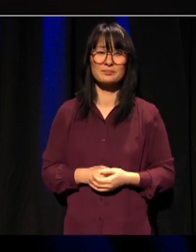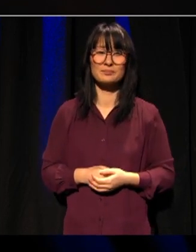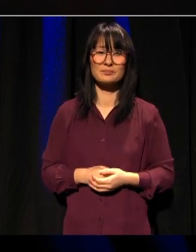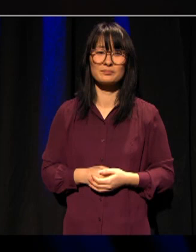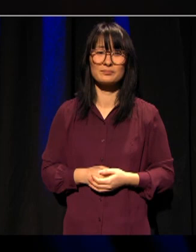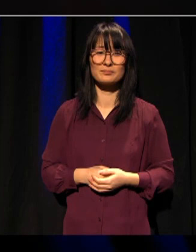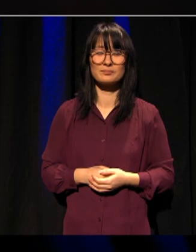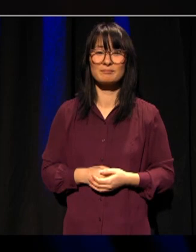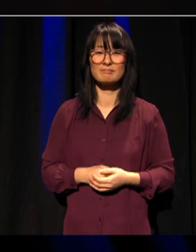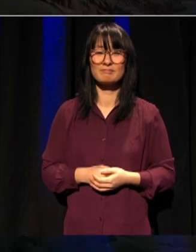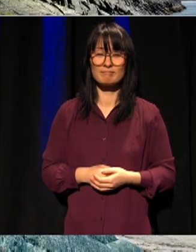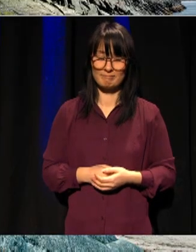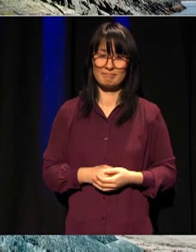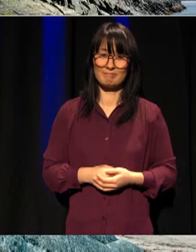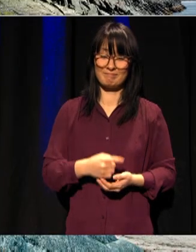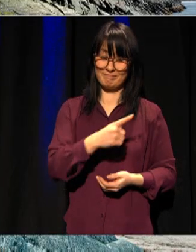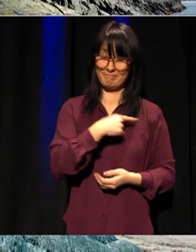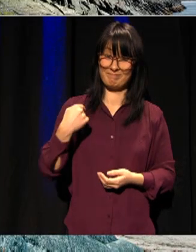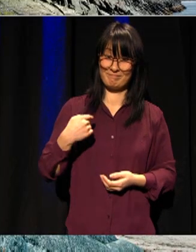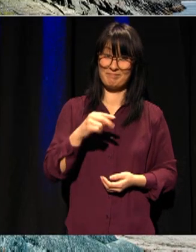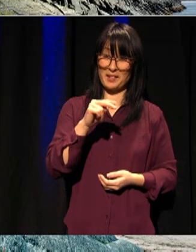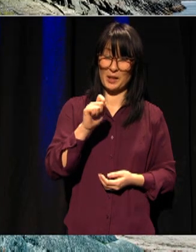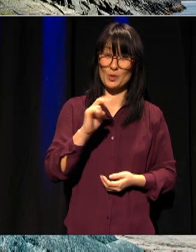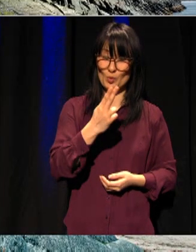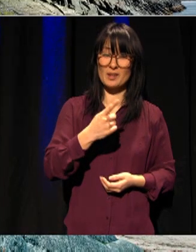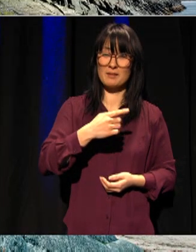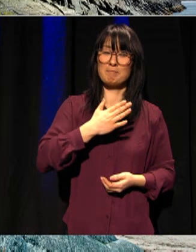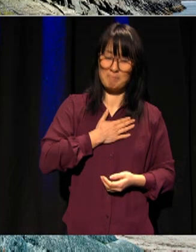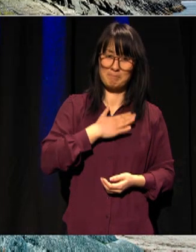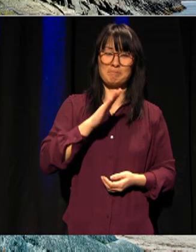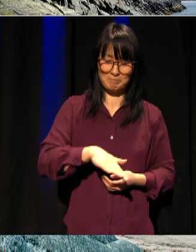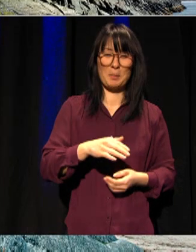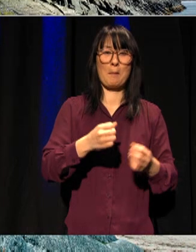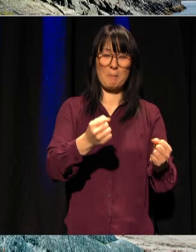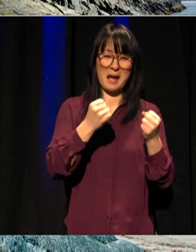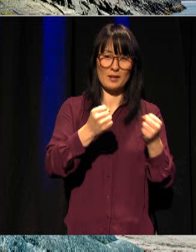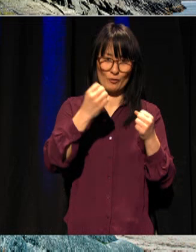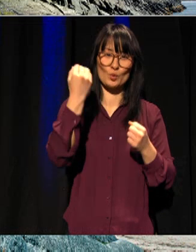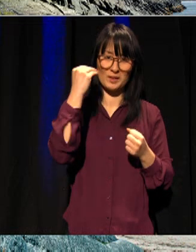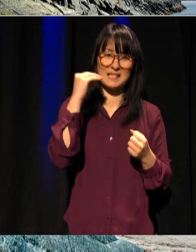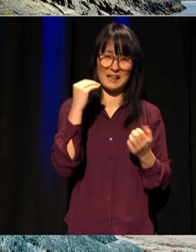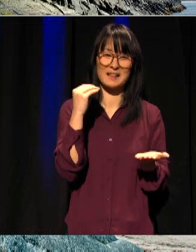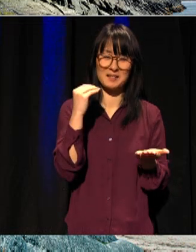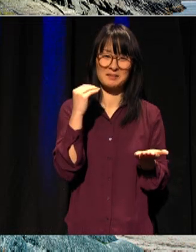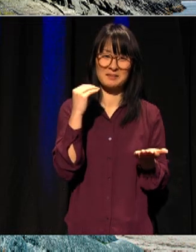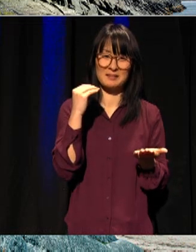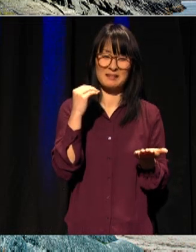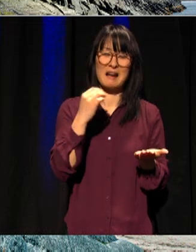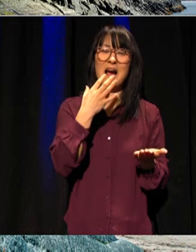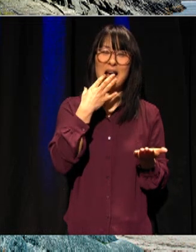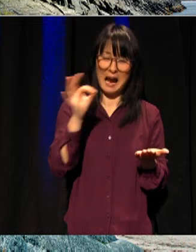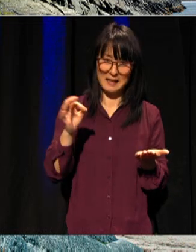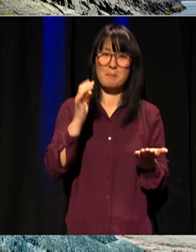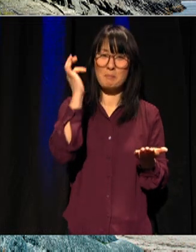NTNU er bærekraftsuniversitetet. Det mener jeg at vi kan si med hånda på hjertet.